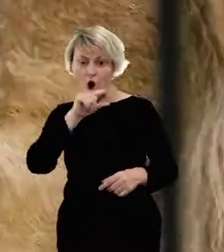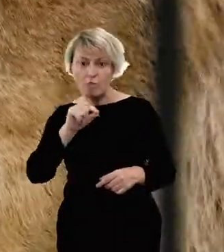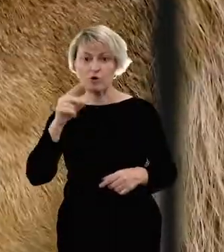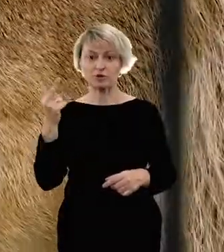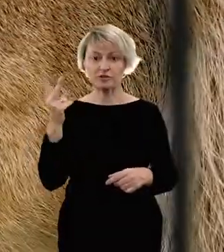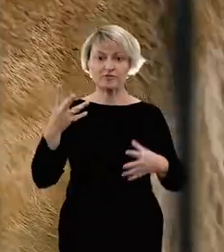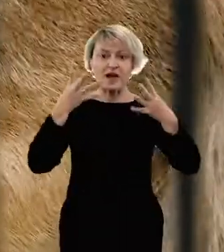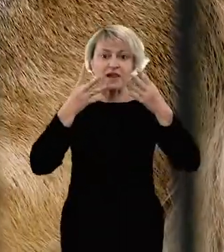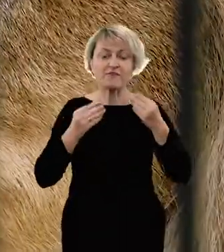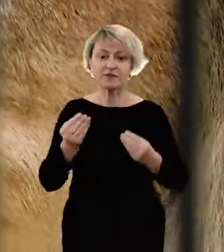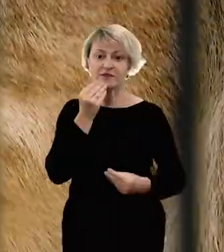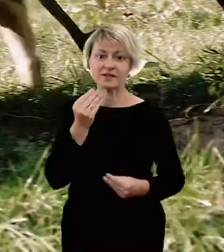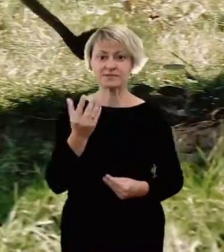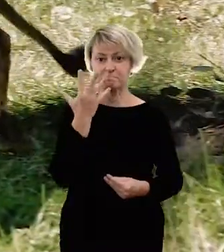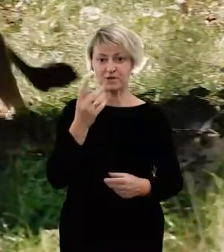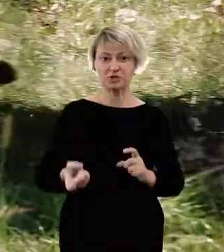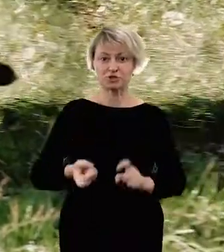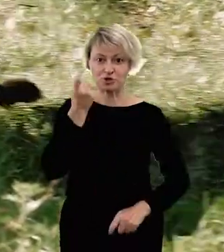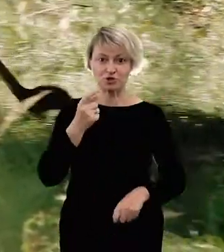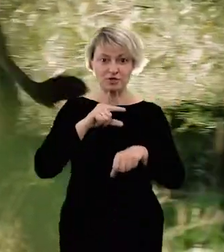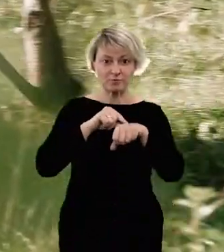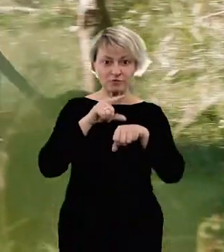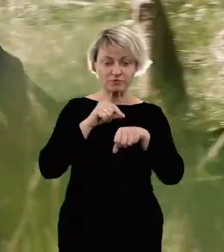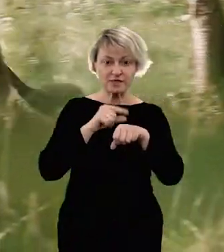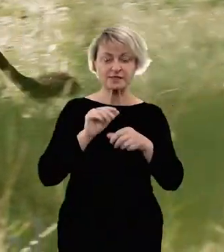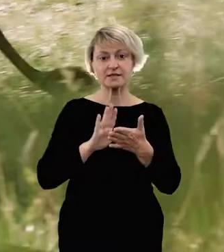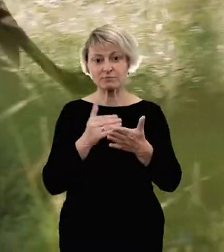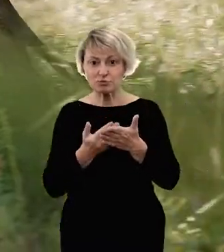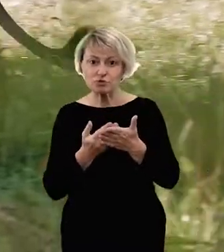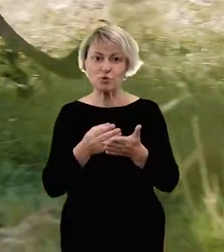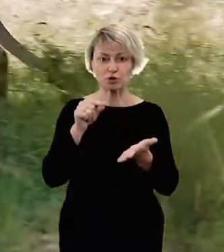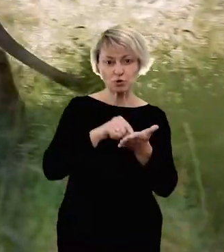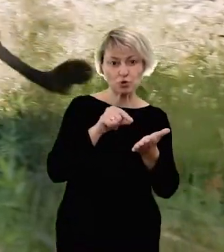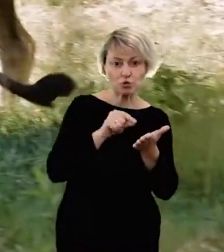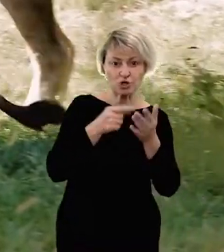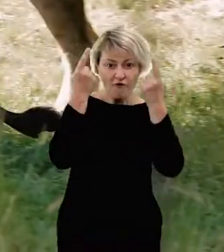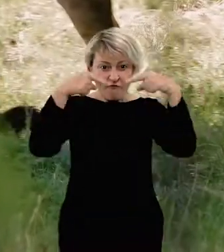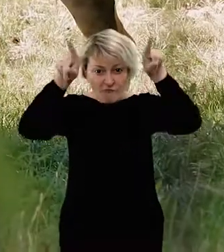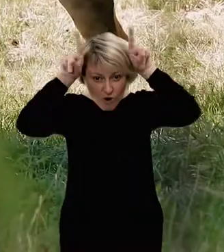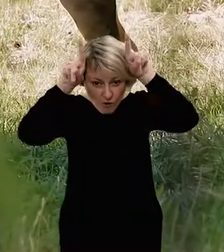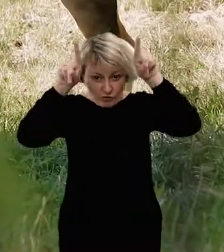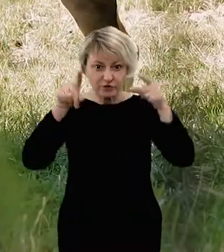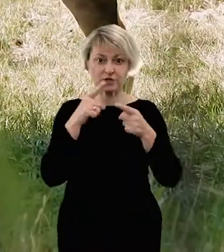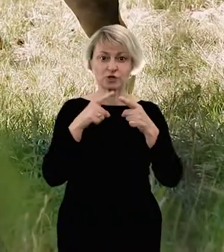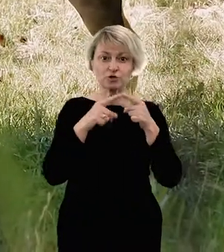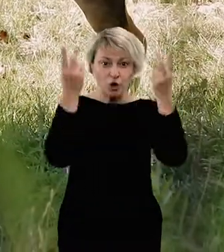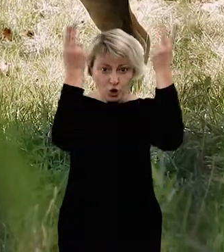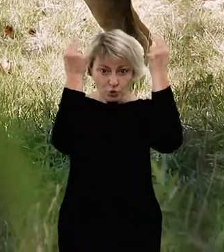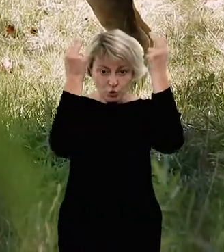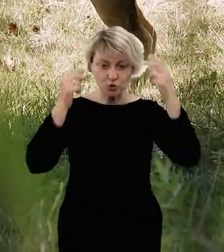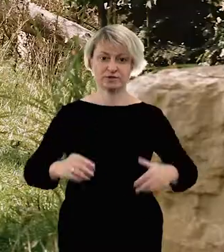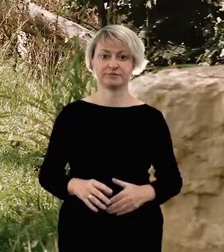i Portos spożywają około 5 kg mięsa. No mówimy tutaj o kurczaku, wołowinie i kawałkach królika.